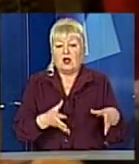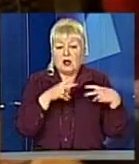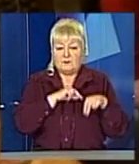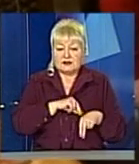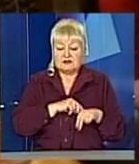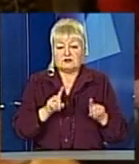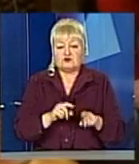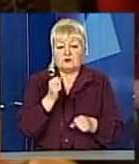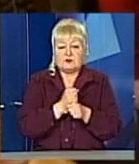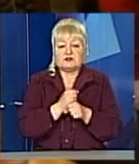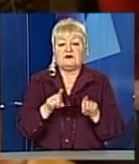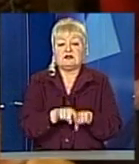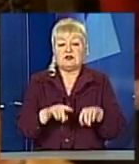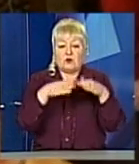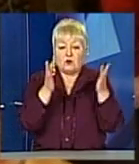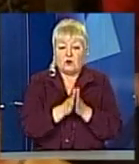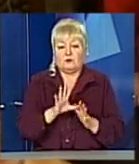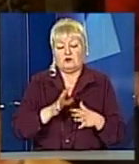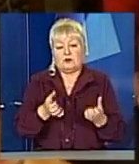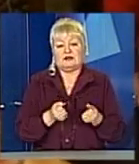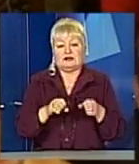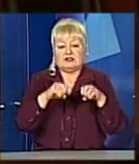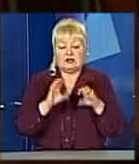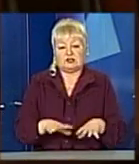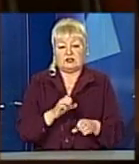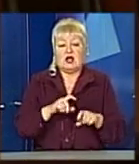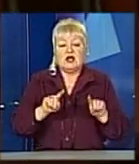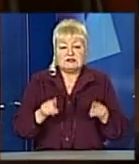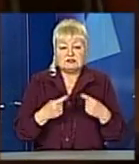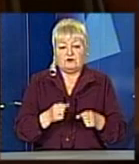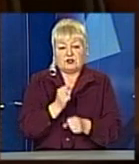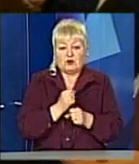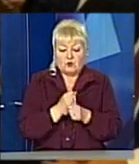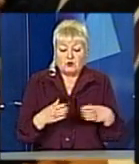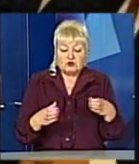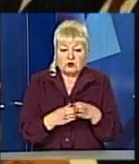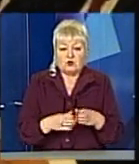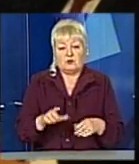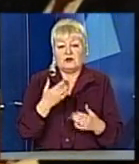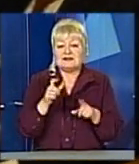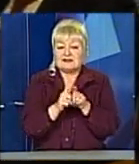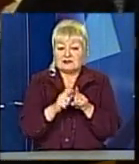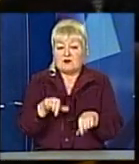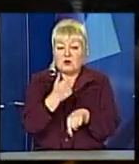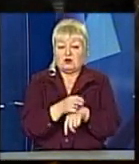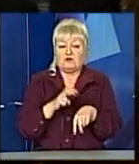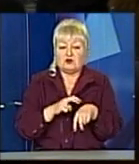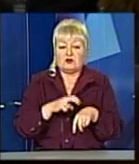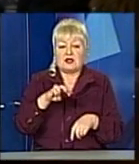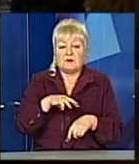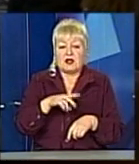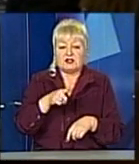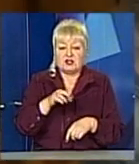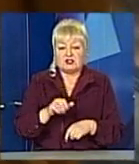такого діагностичного комплексу, було прийнято рішення створити робочу групу. Адже, за словами головного лікаря обласної клінічної лікарні Михайла Гички,